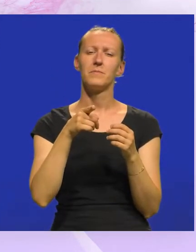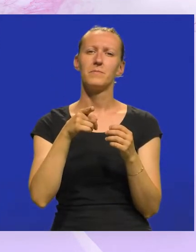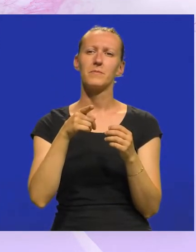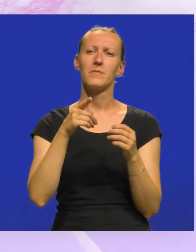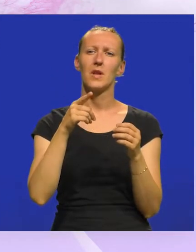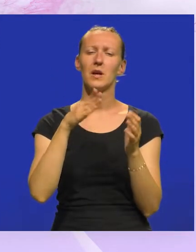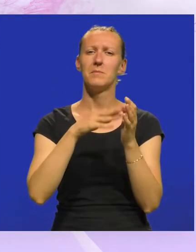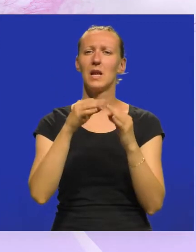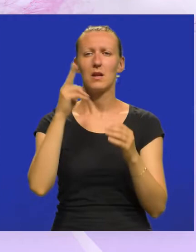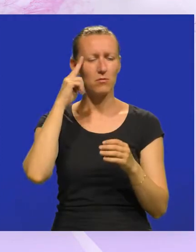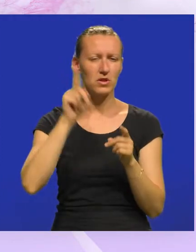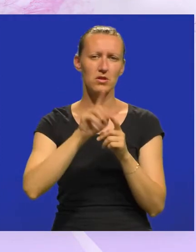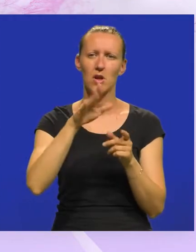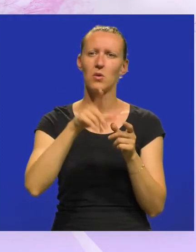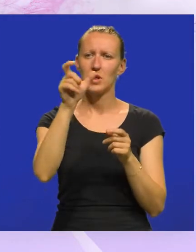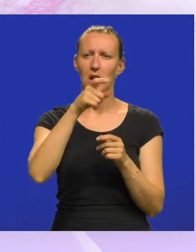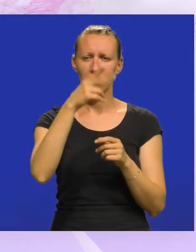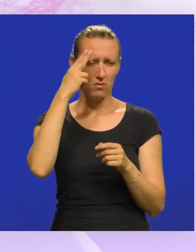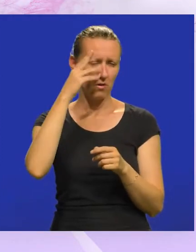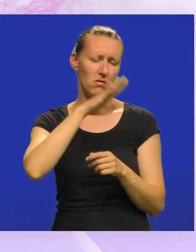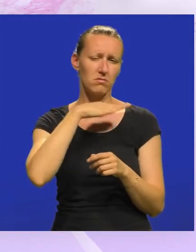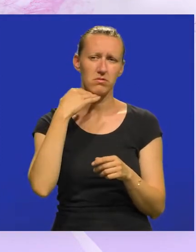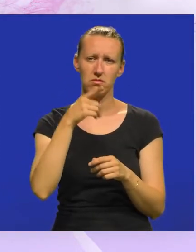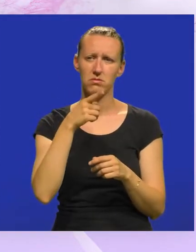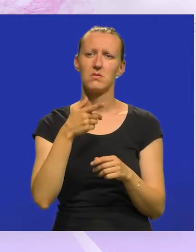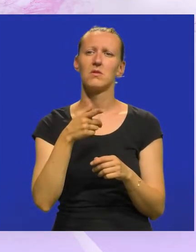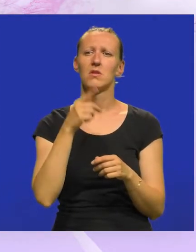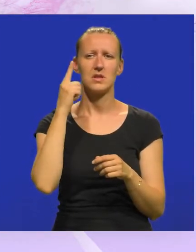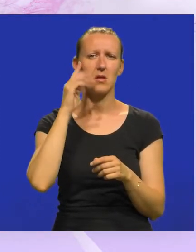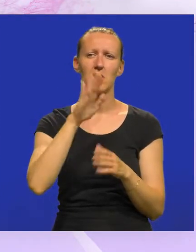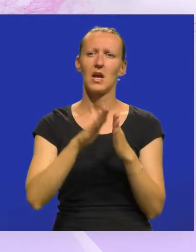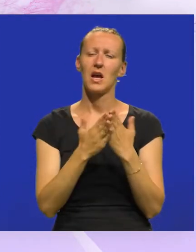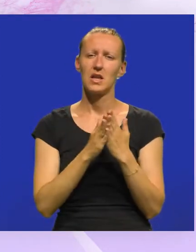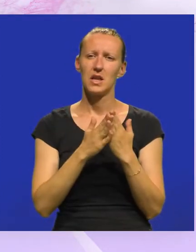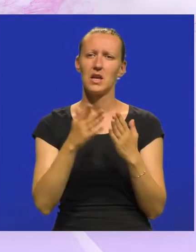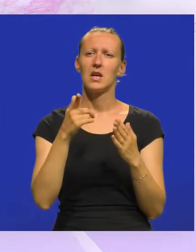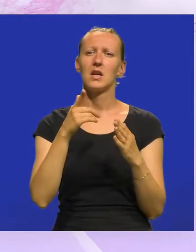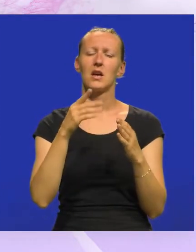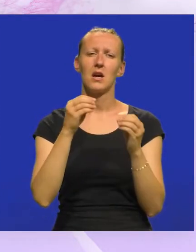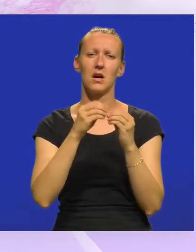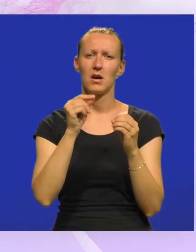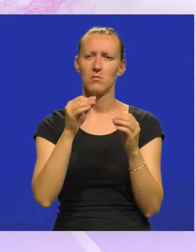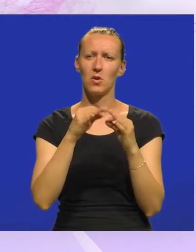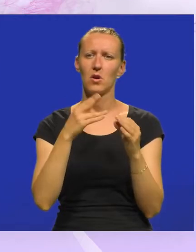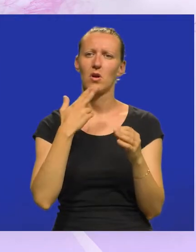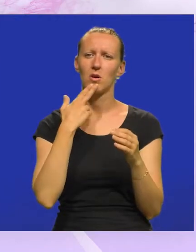Nelida Milani je upoznat isto tako i Italije znamo i njena knjiga Bora koja je možda